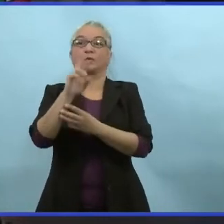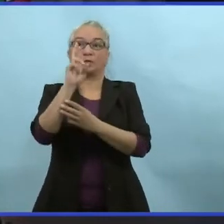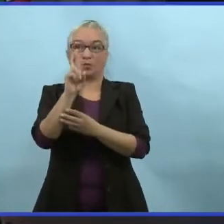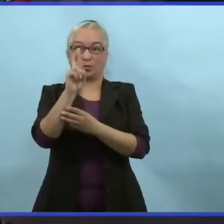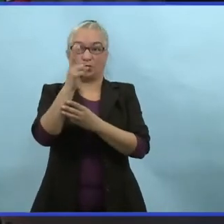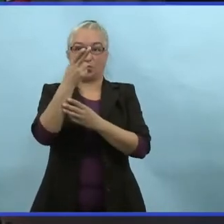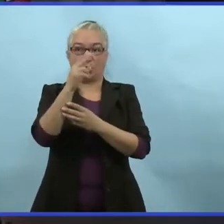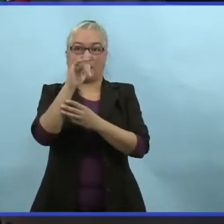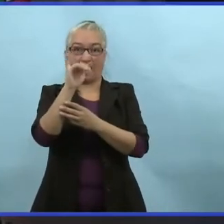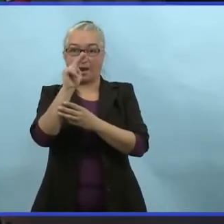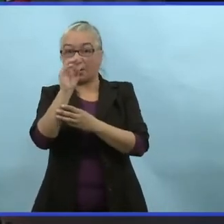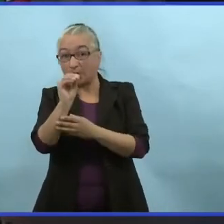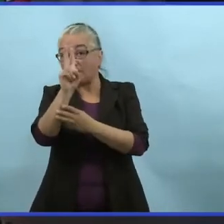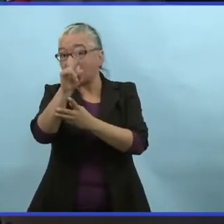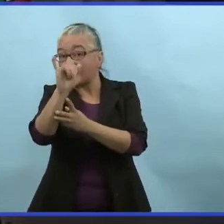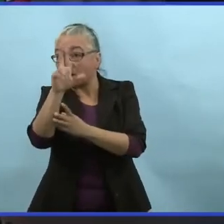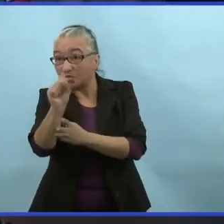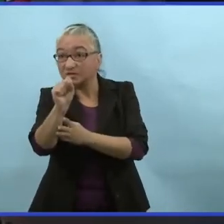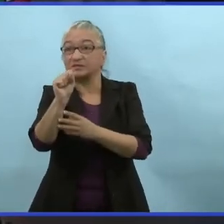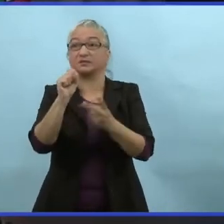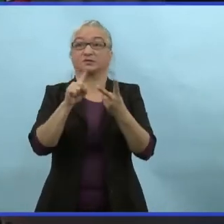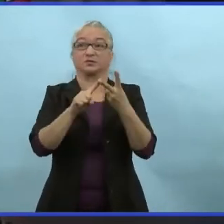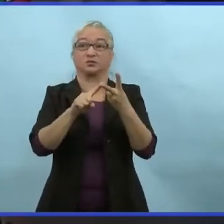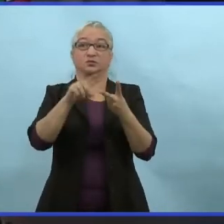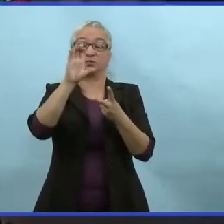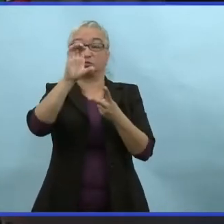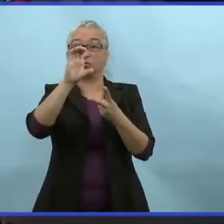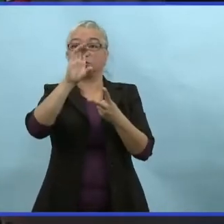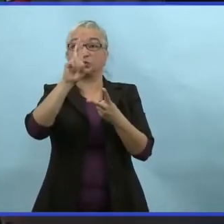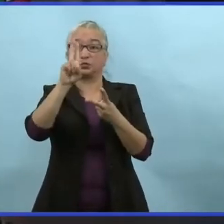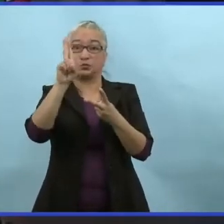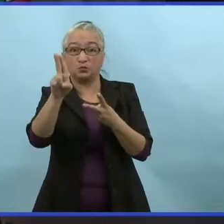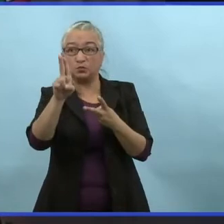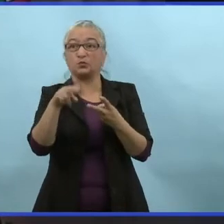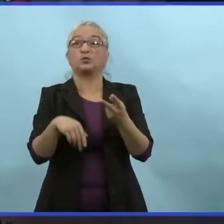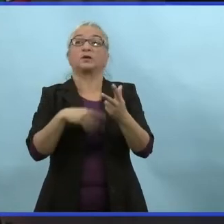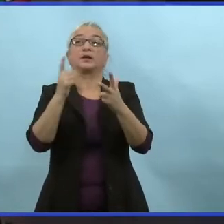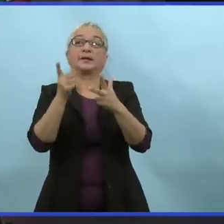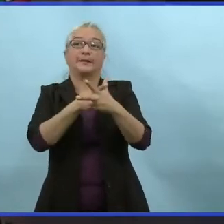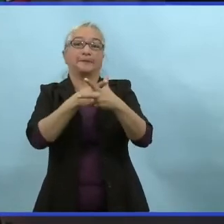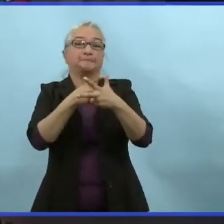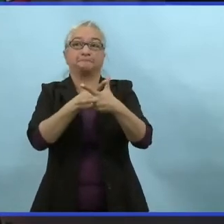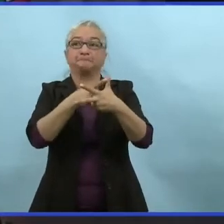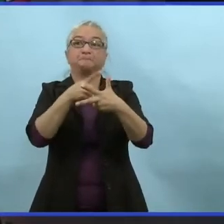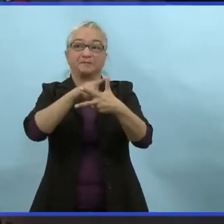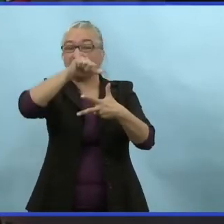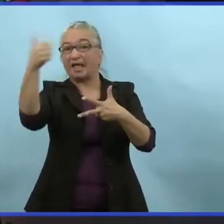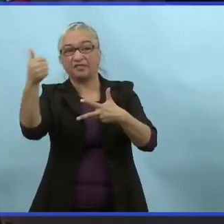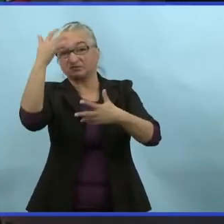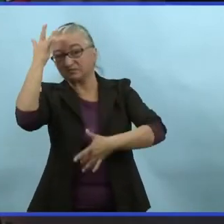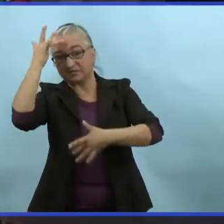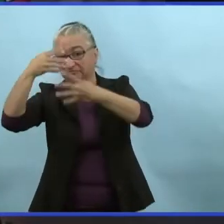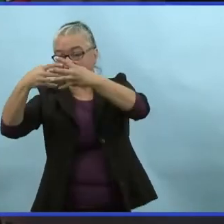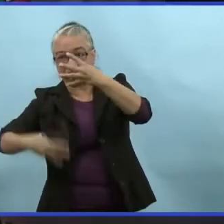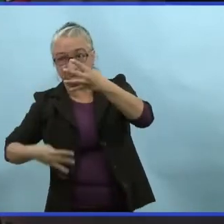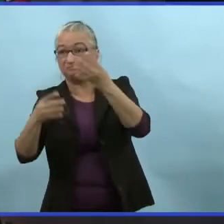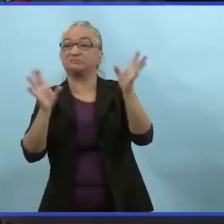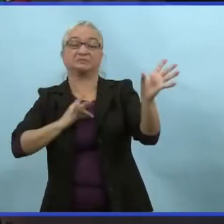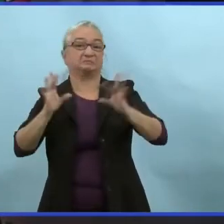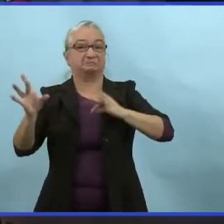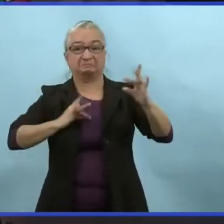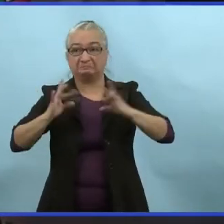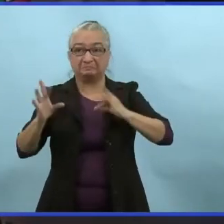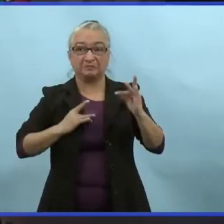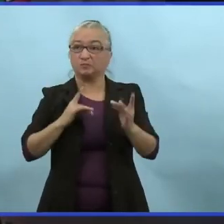les rhinovirus commencent à arriver. On a eu aussi quelques annonces de